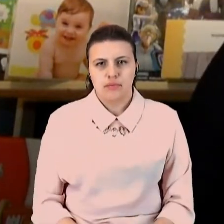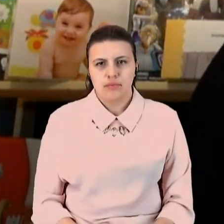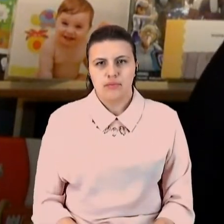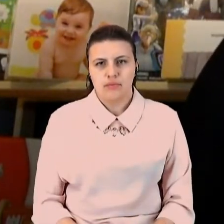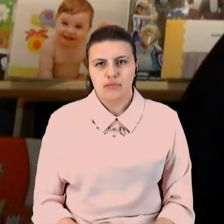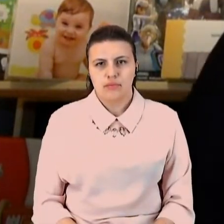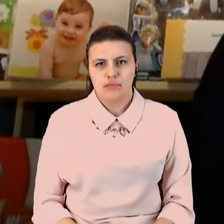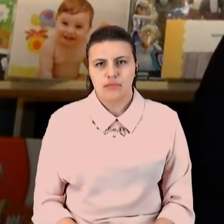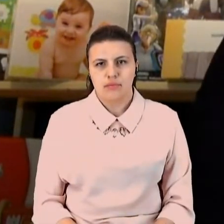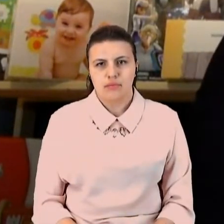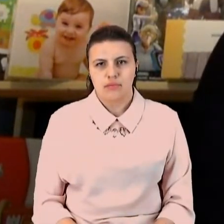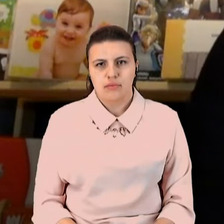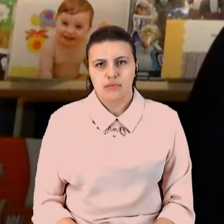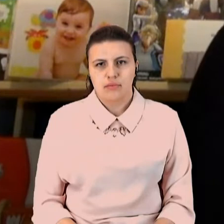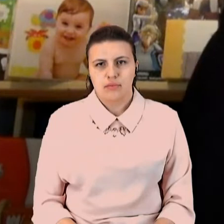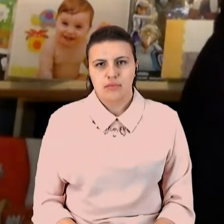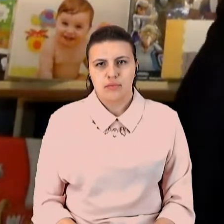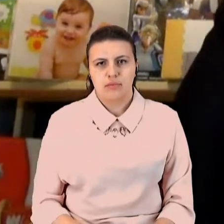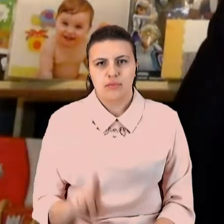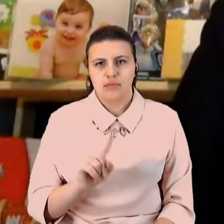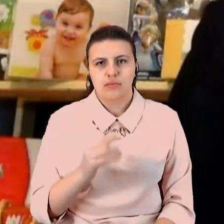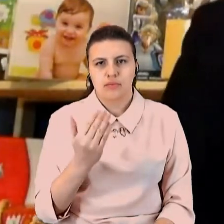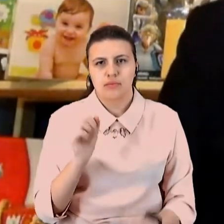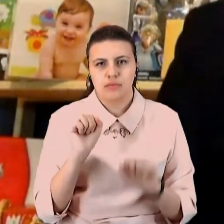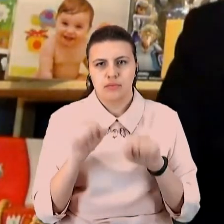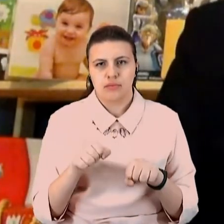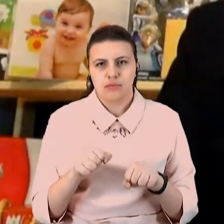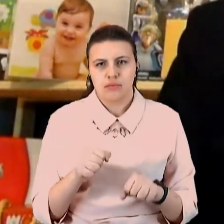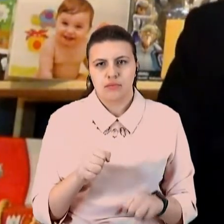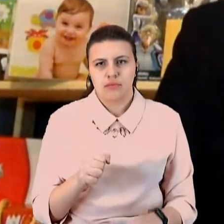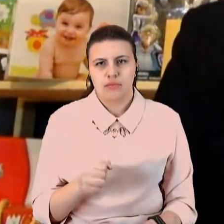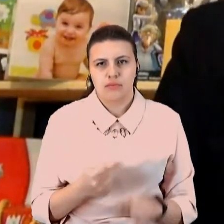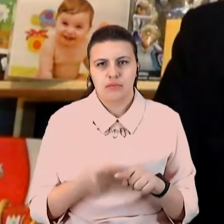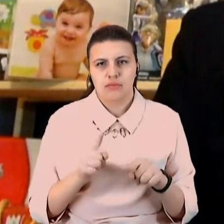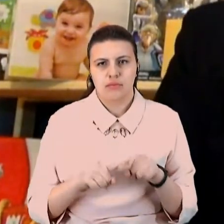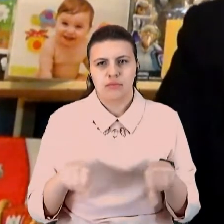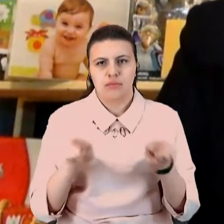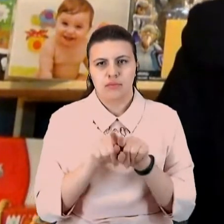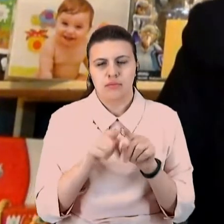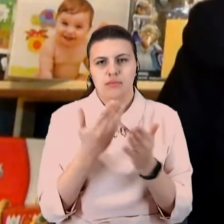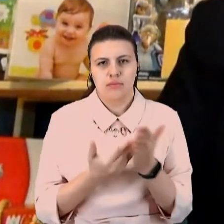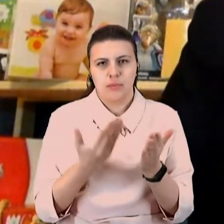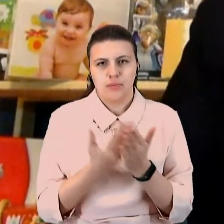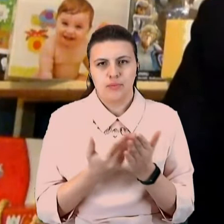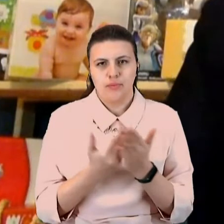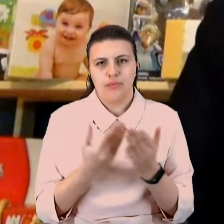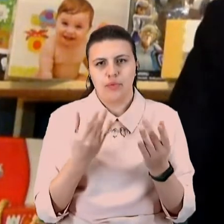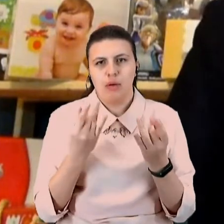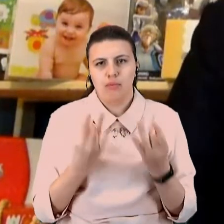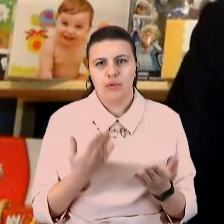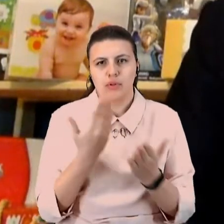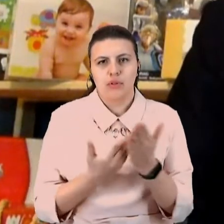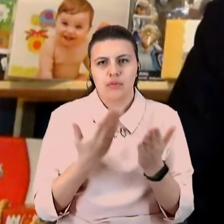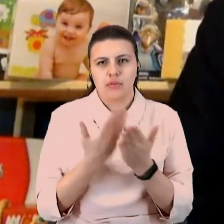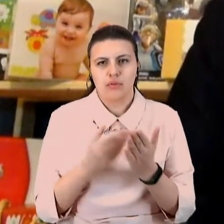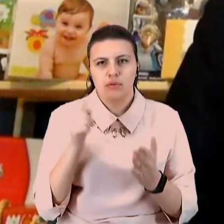таких іграшок. Що ви можете зустріти на полицях? Це ось такі. Наприклад, іграшки, це для питання, суміли. Тут немає